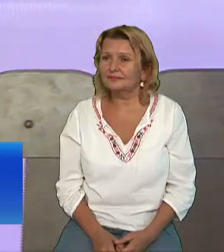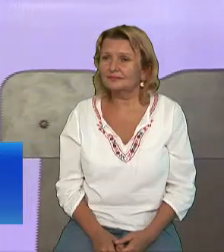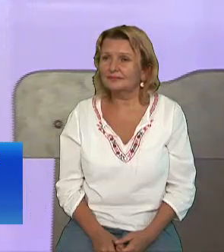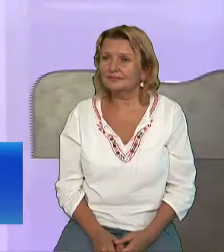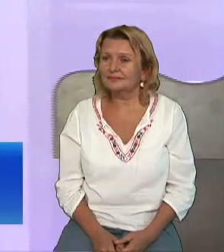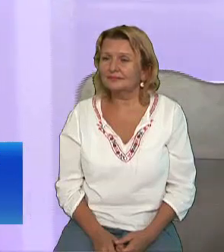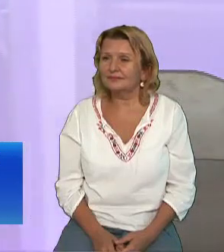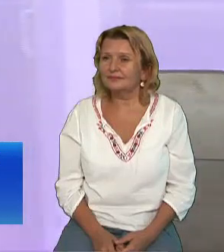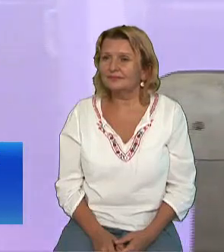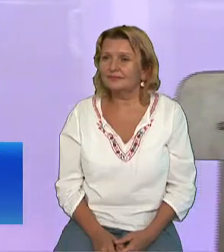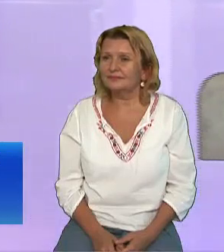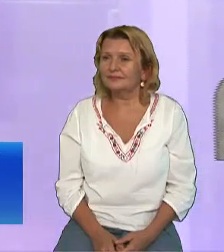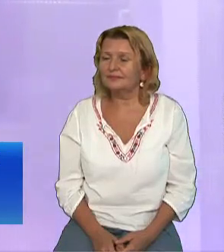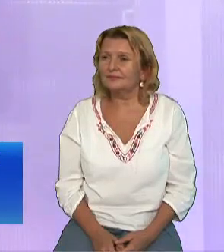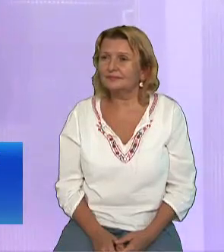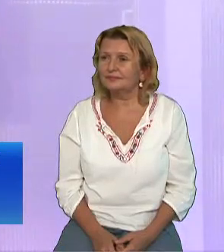Dragilor